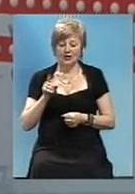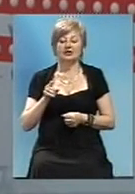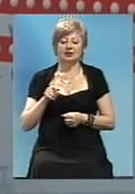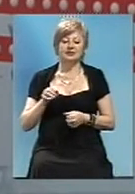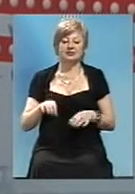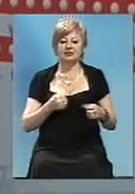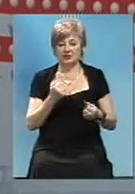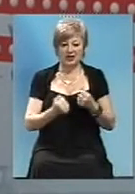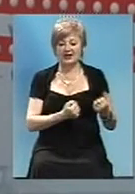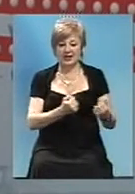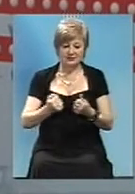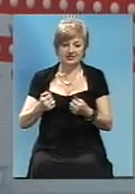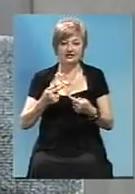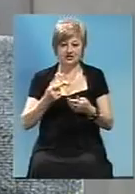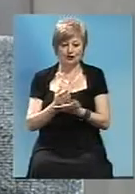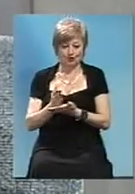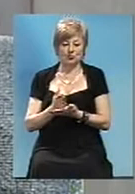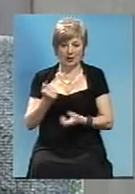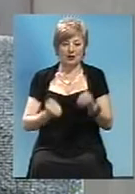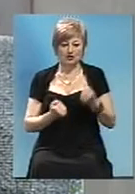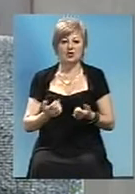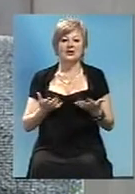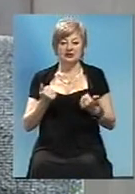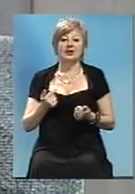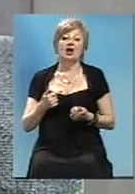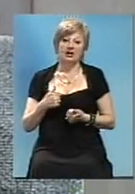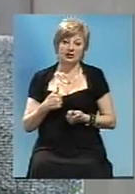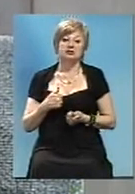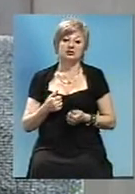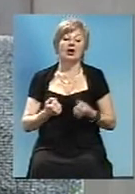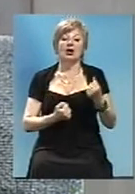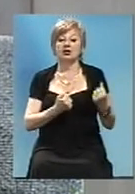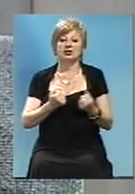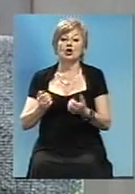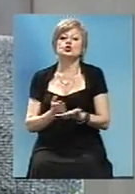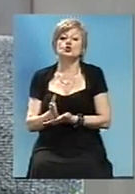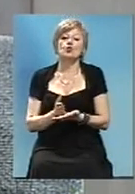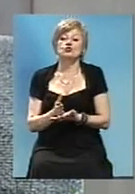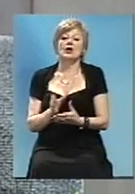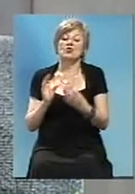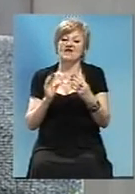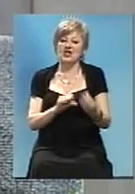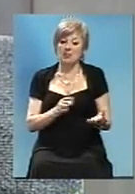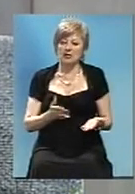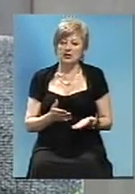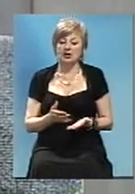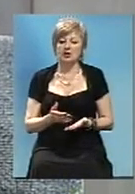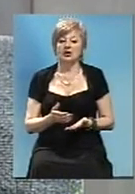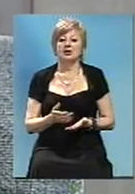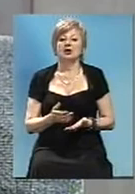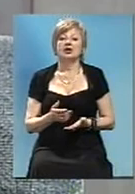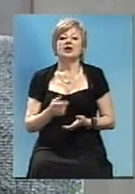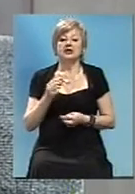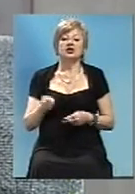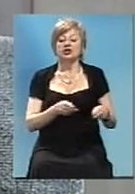Так, звісно. Я їжджу транспортом, є служебний автомобіль, більше того, їжджу